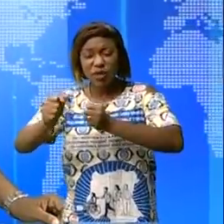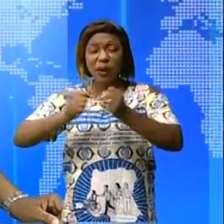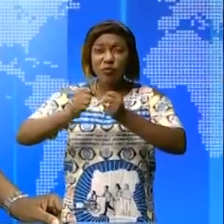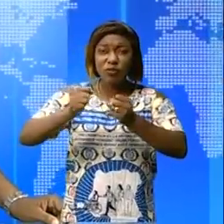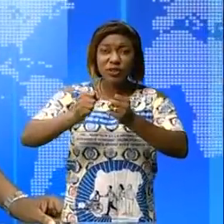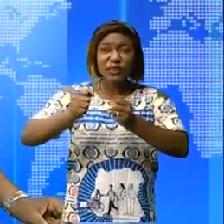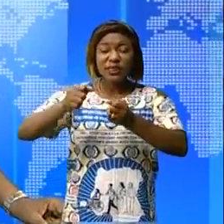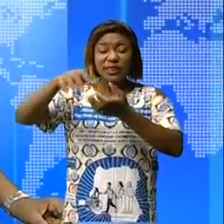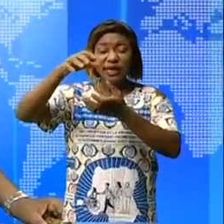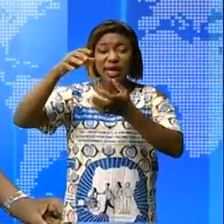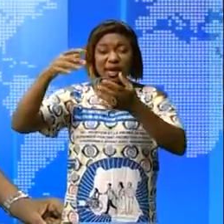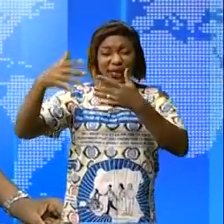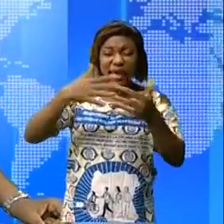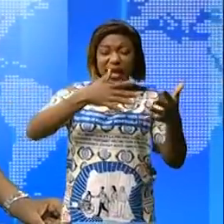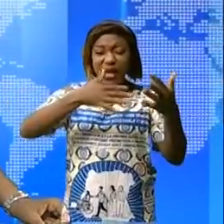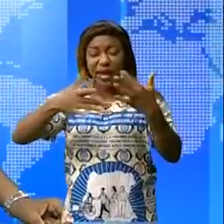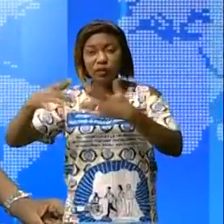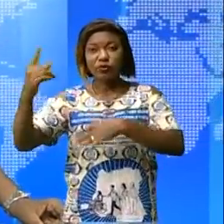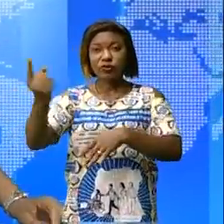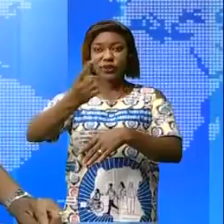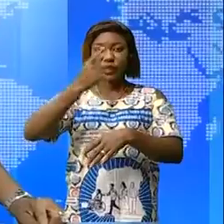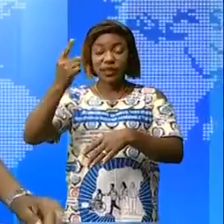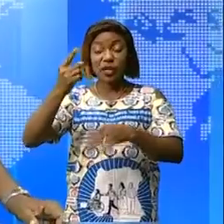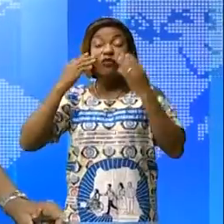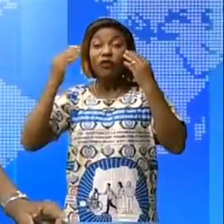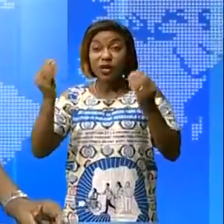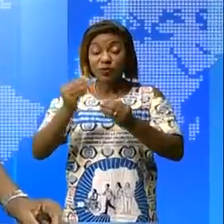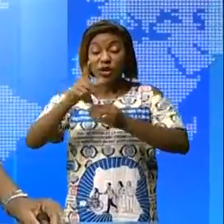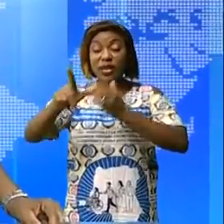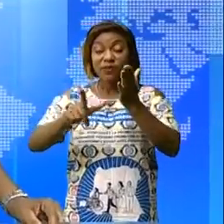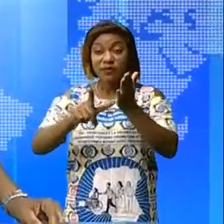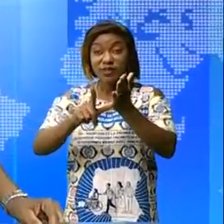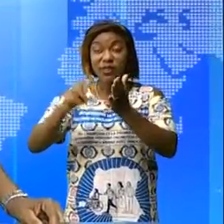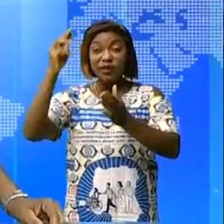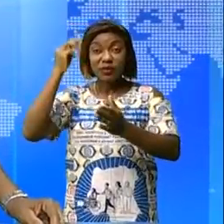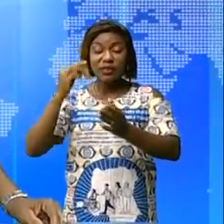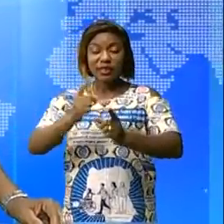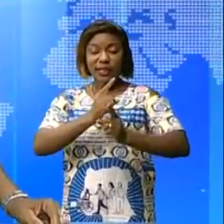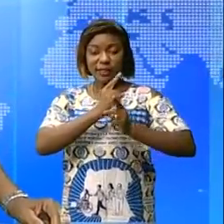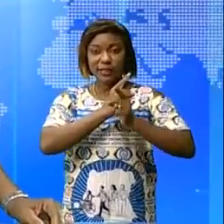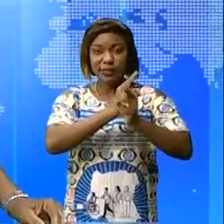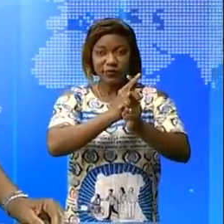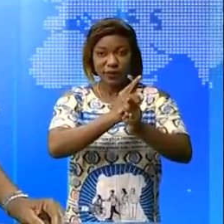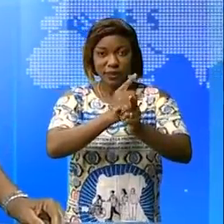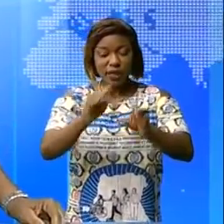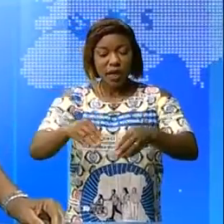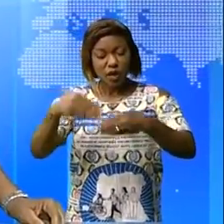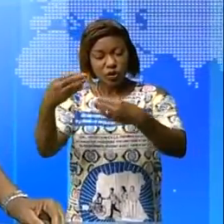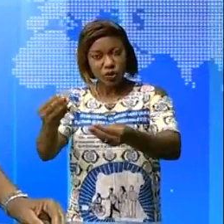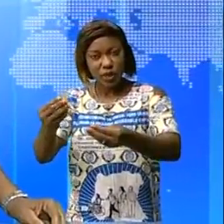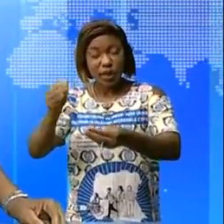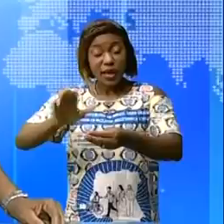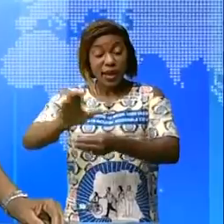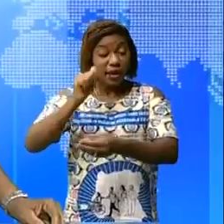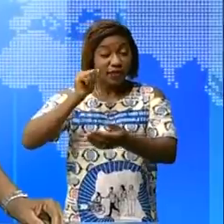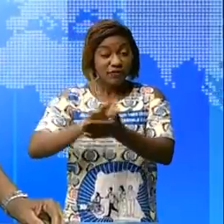subvenir à leurs besoins sociaux la vice-ministre de la défense a doté ses anciens combattants leurs veuves même leurs